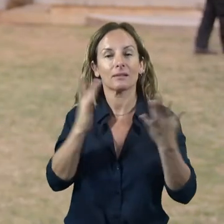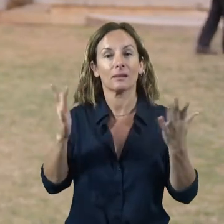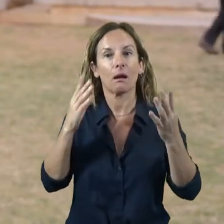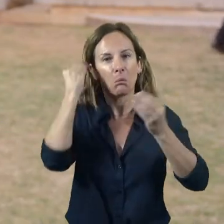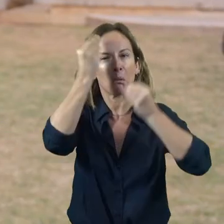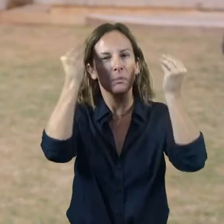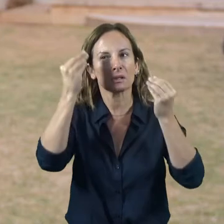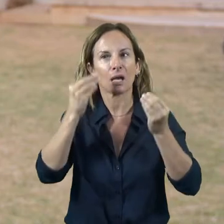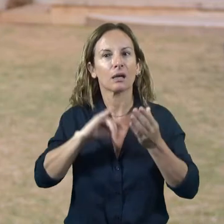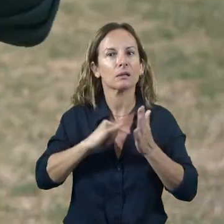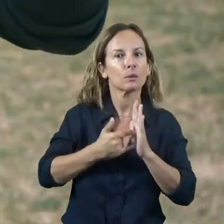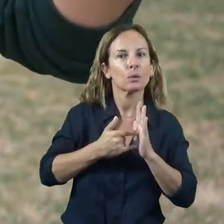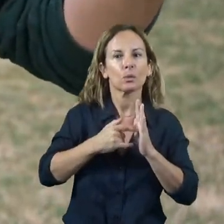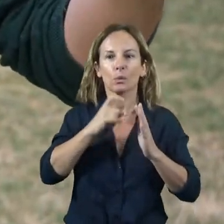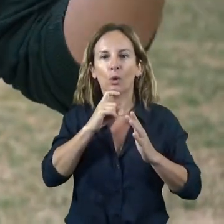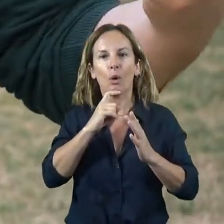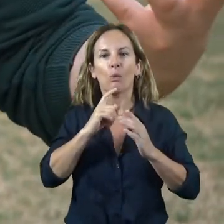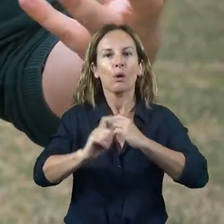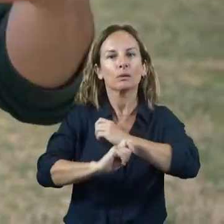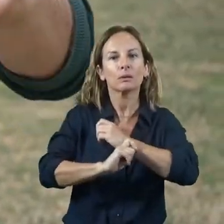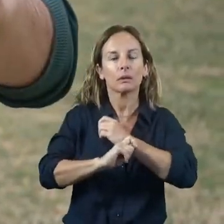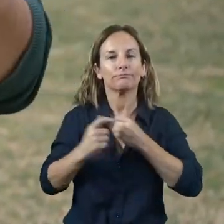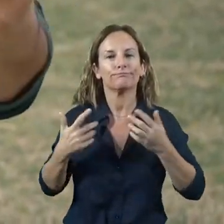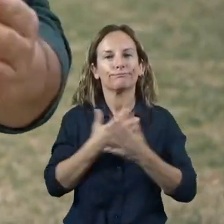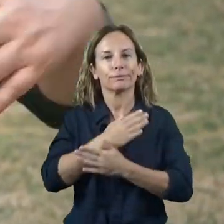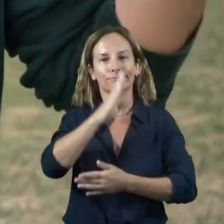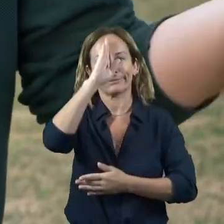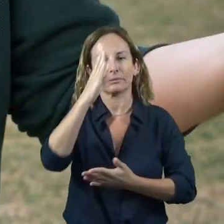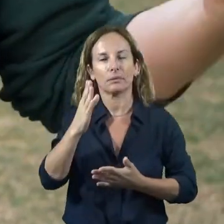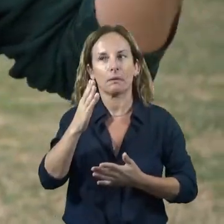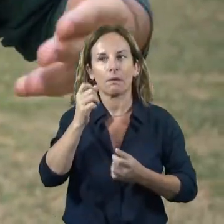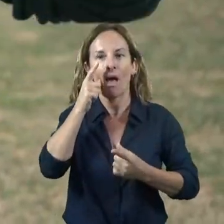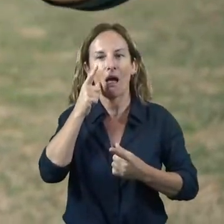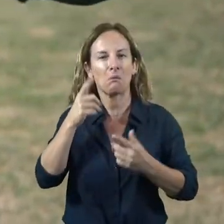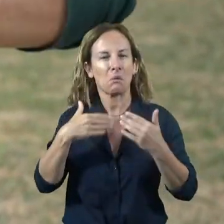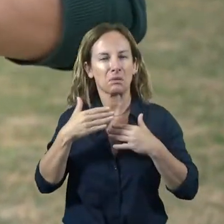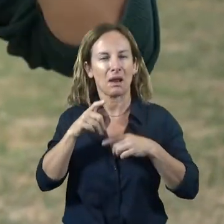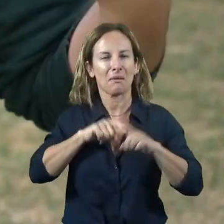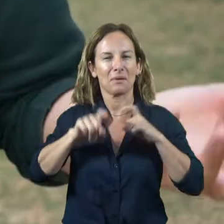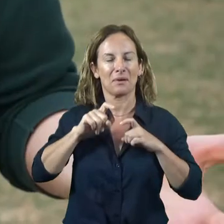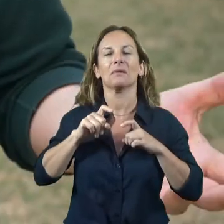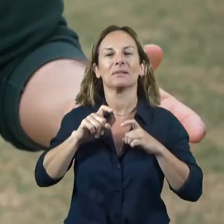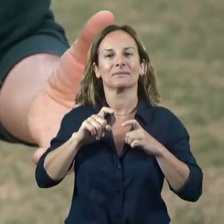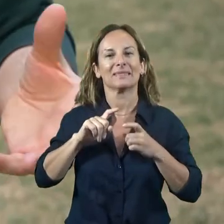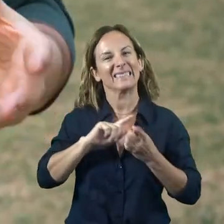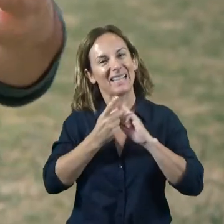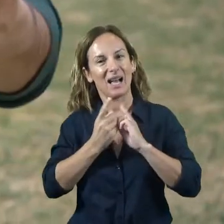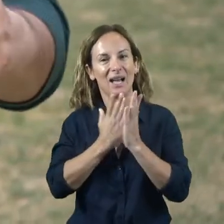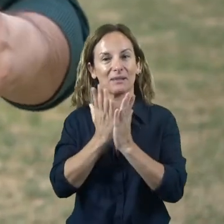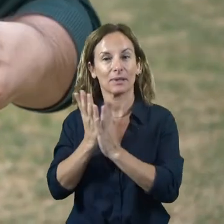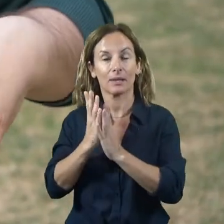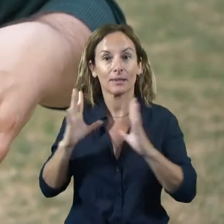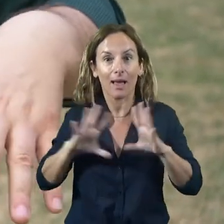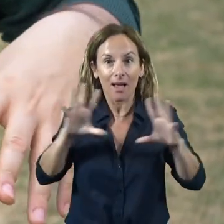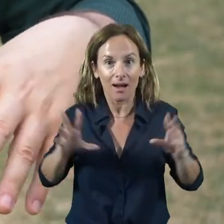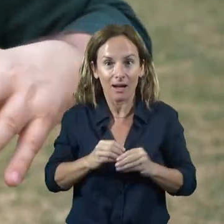pensar què és el que vols fer, has d'equivocar-te i te n'adones que no és important perquè pots tirar enrere i després rectificar. Per tant, això